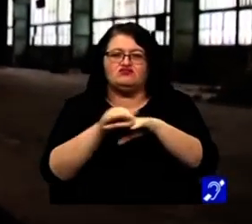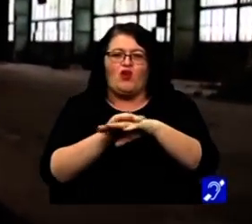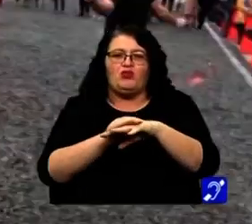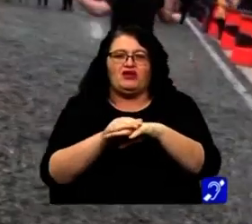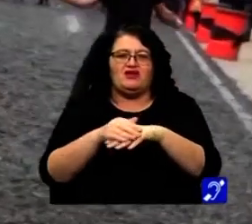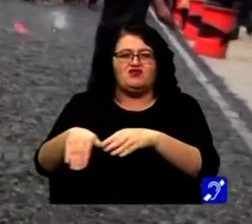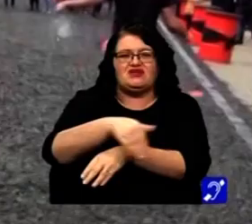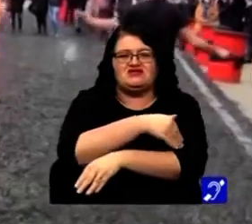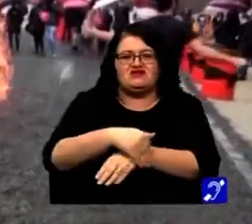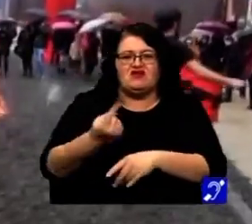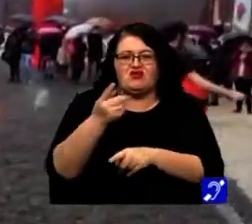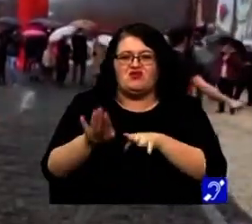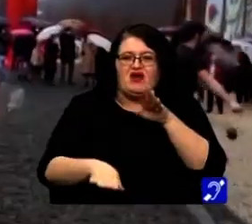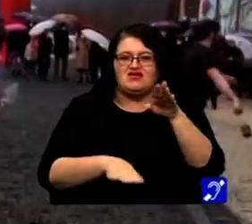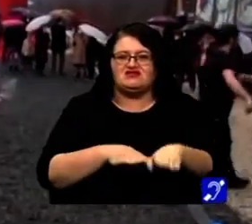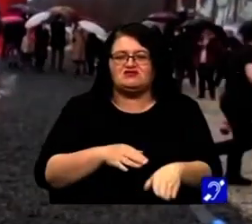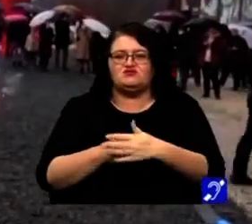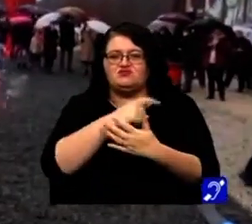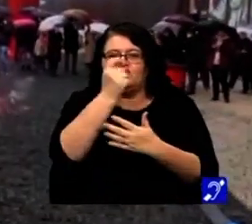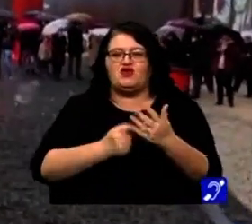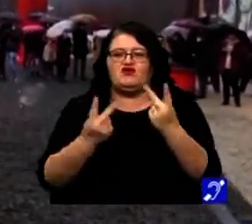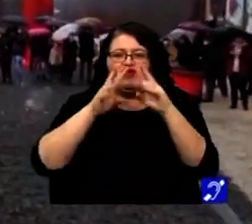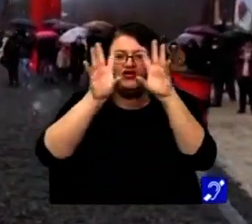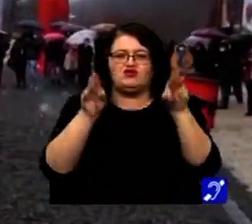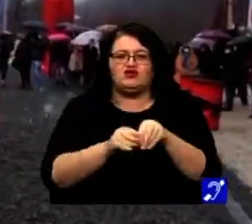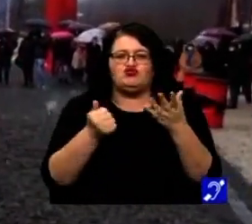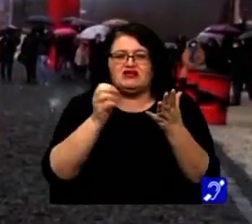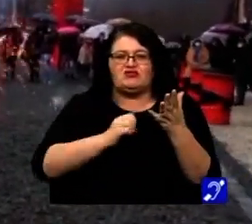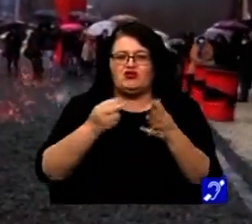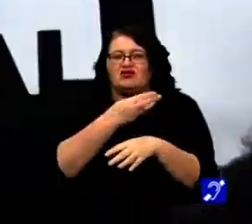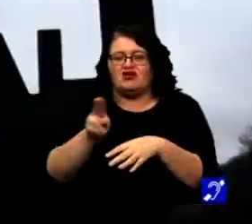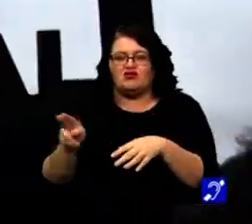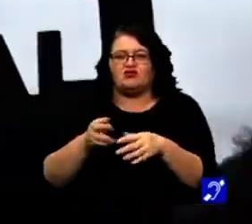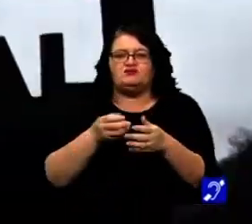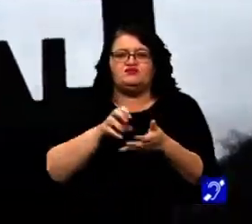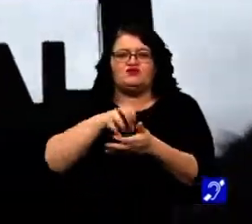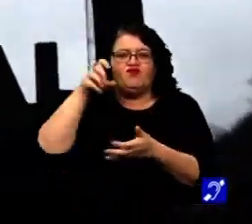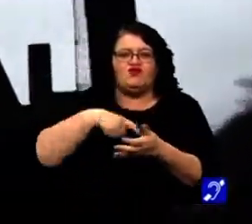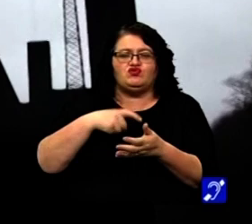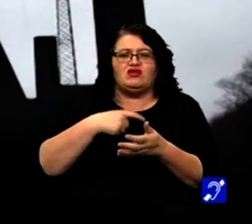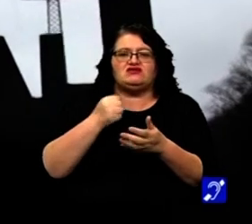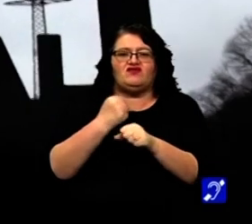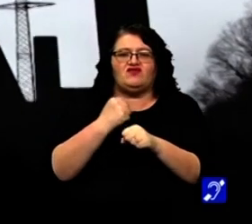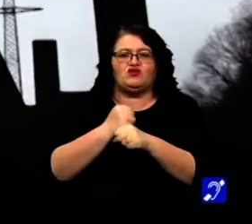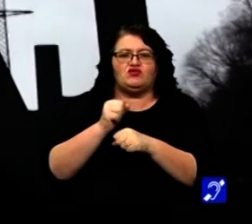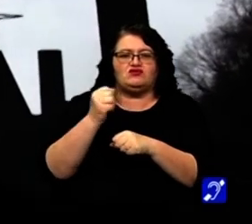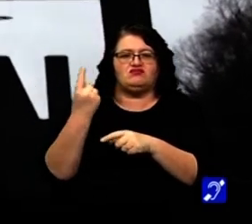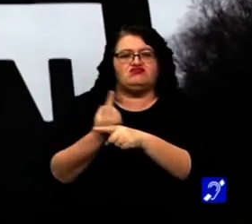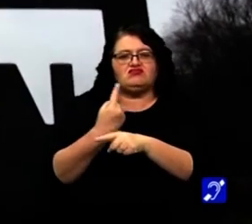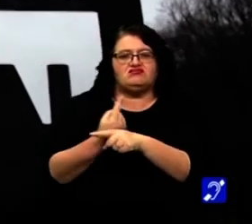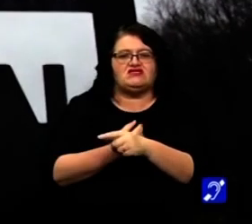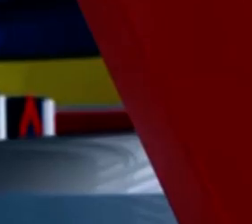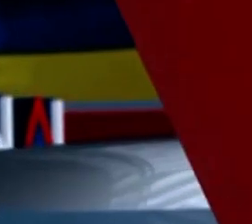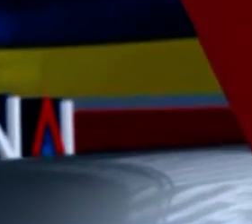ne-am gândit la asta, în prima fază. Proiectul are o valoare estimată de 6 milioane de euro, finanțarea urmând să fie asigurată din fonduri externe.